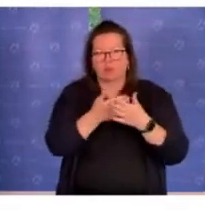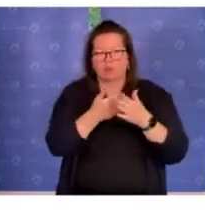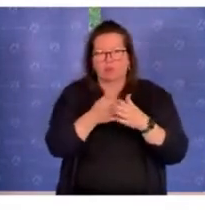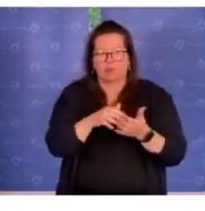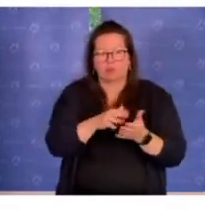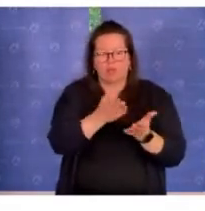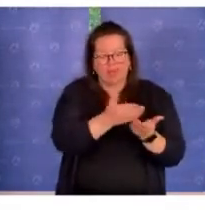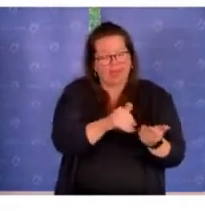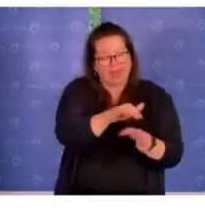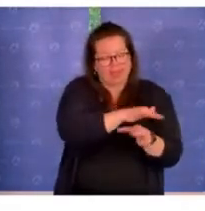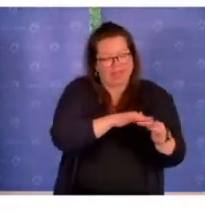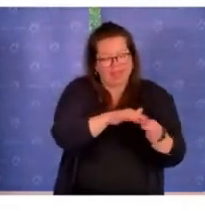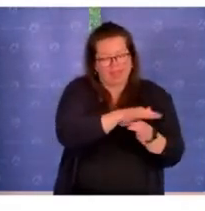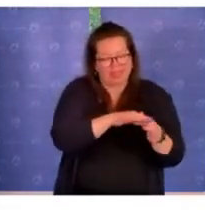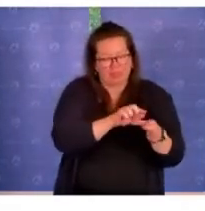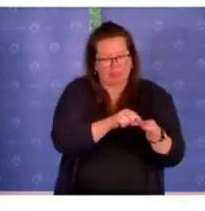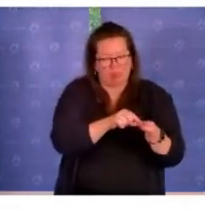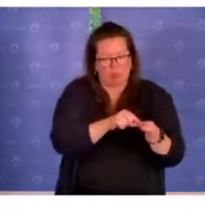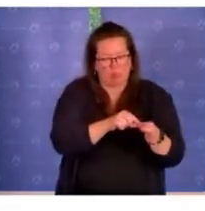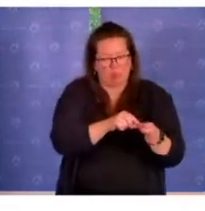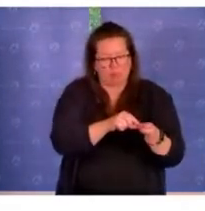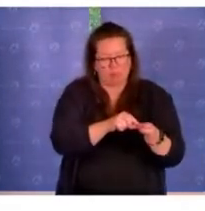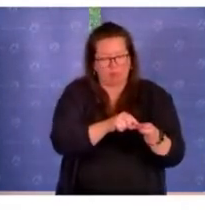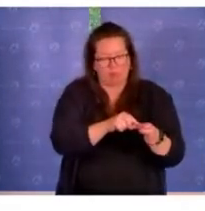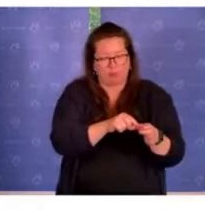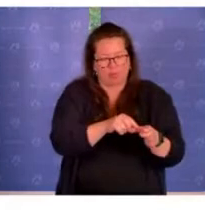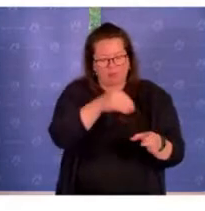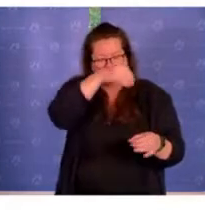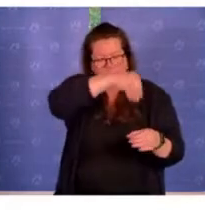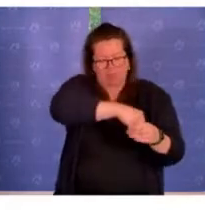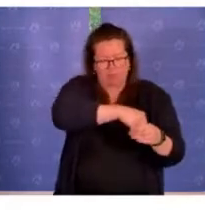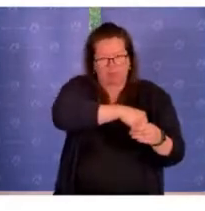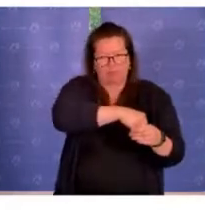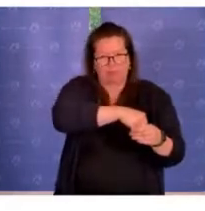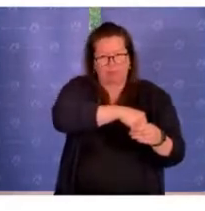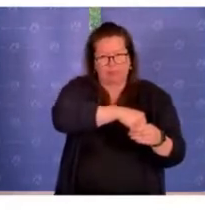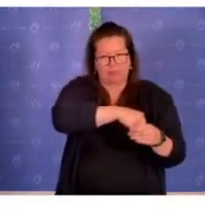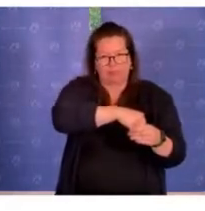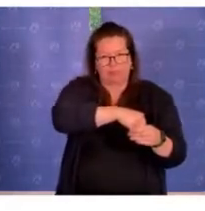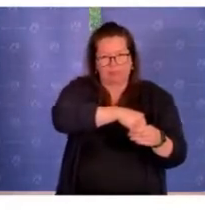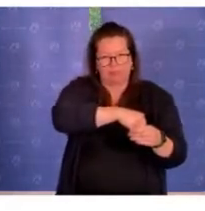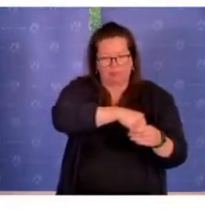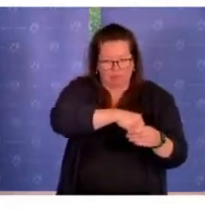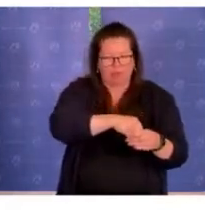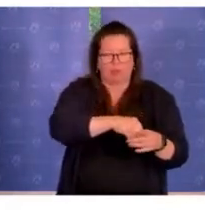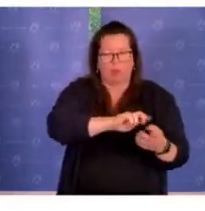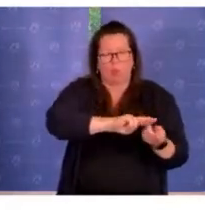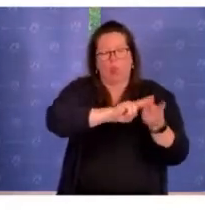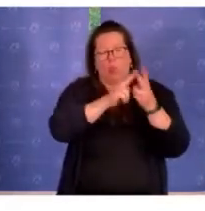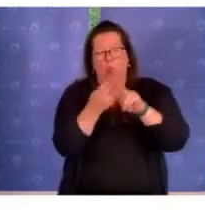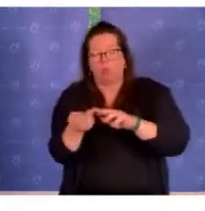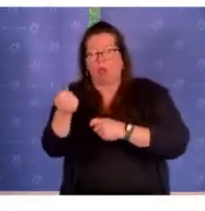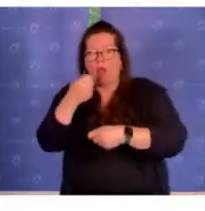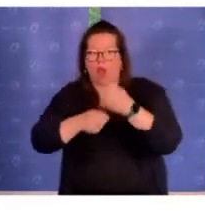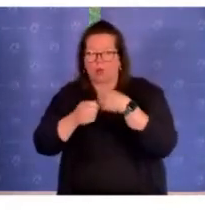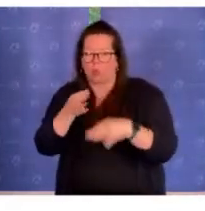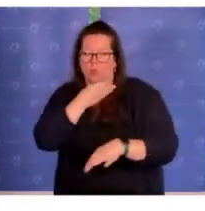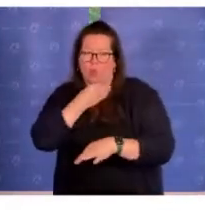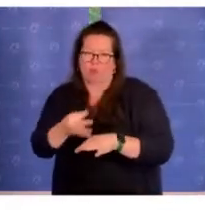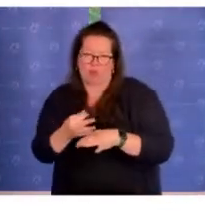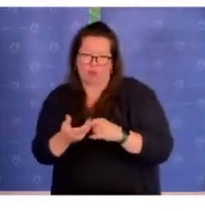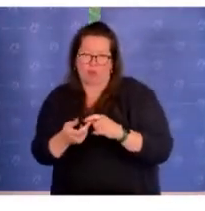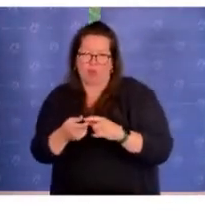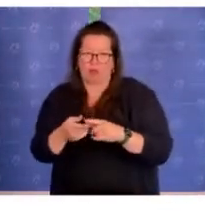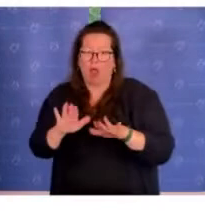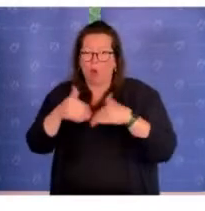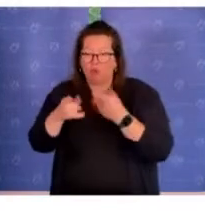Ressortlogik staatlicherseits verankert ist, wird es auch zu einer unmittelbaren Handlungsnotwendigkeit, also die Aufgabe muss